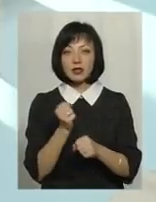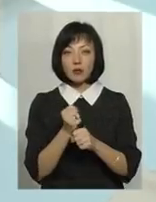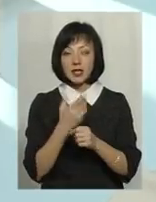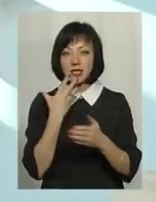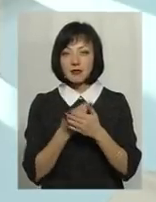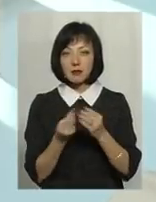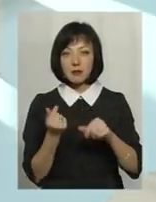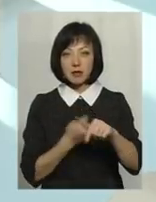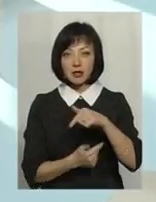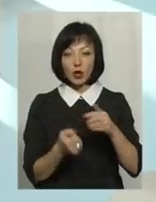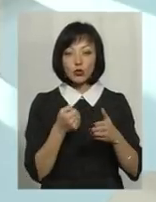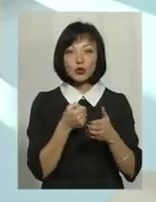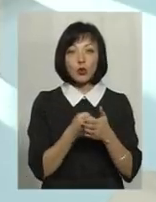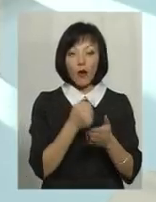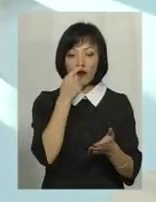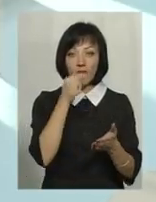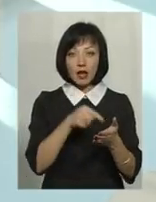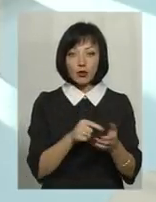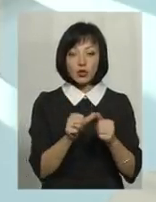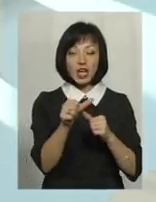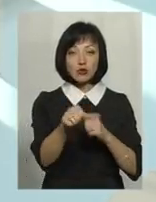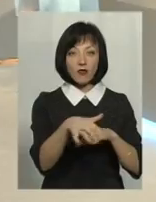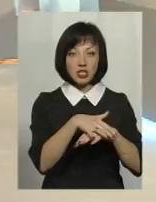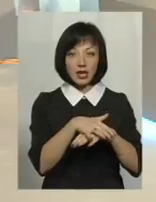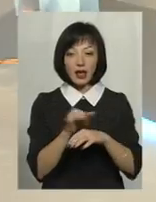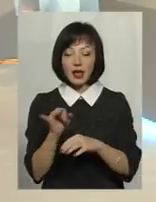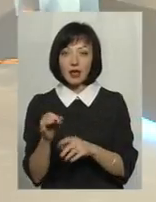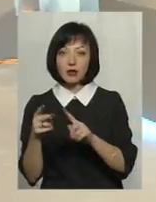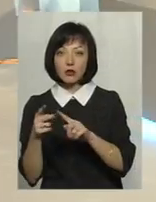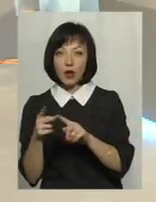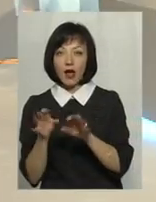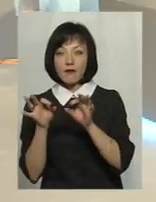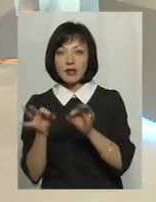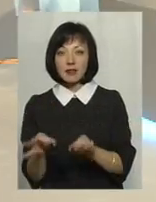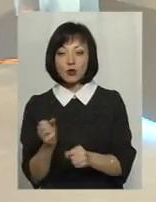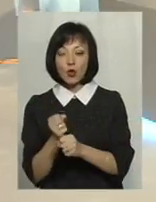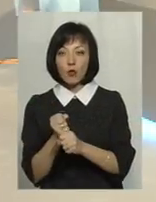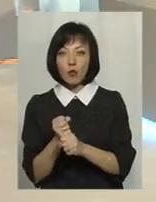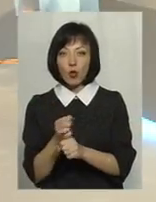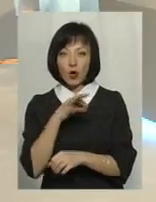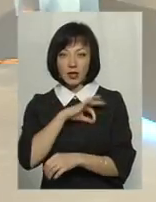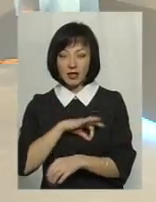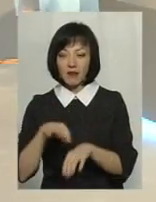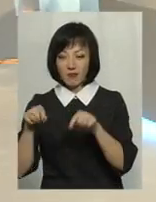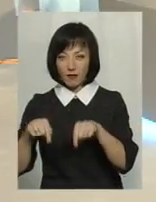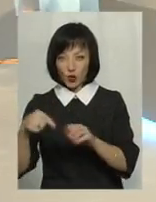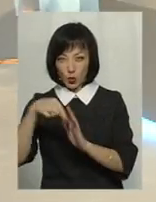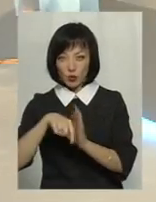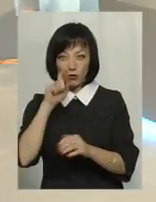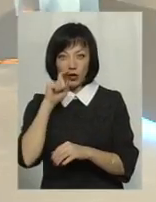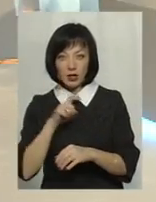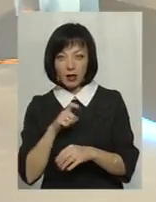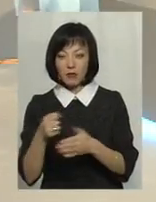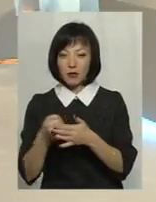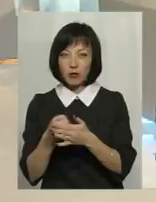напрямках. Це є до виходу на зовнішній ринок, так? І ефективної роботи щодо на внутрішньому ринку. Тобто це, начінаючи від маркетингу, просування